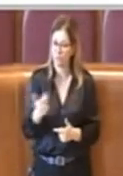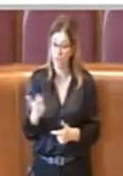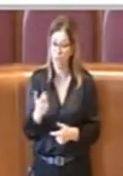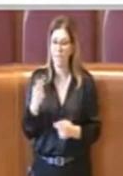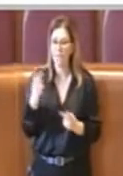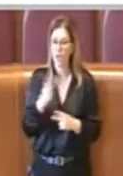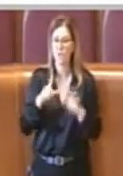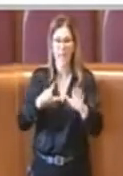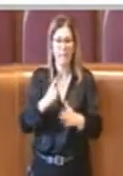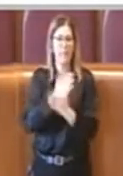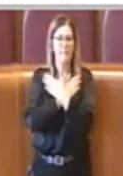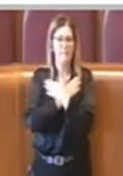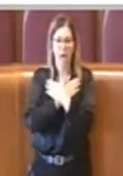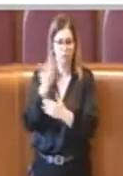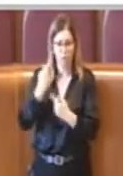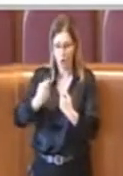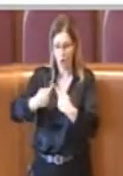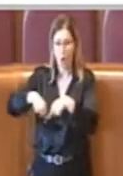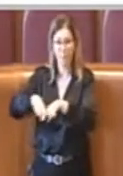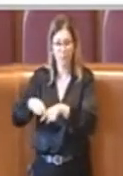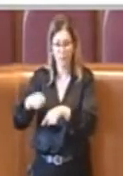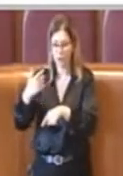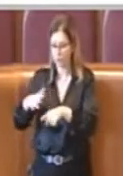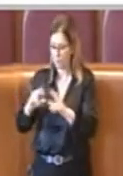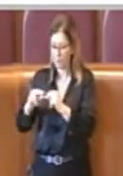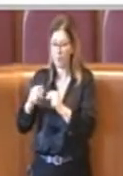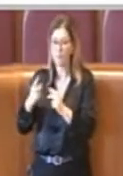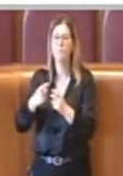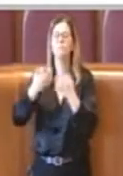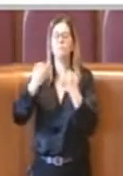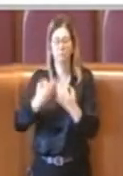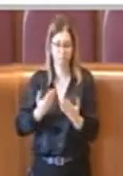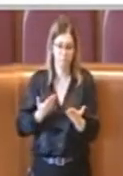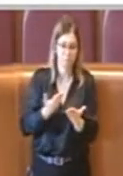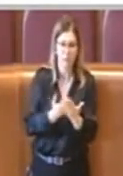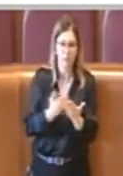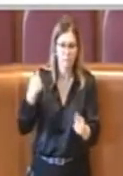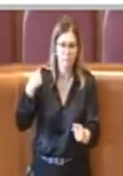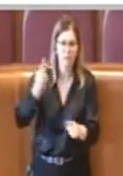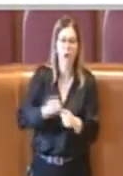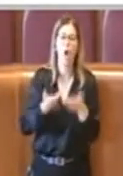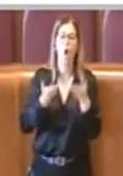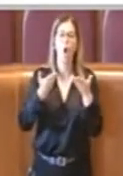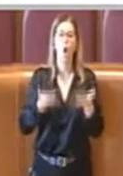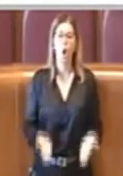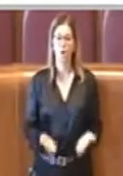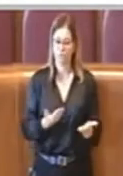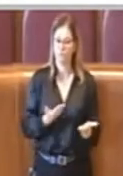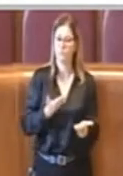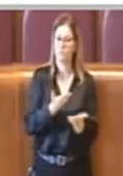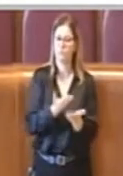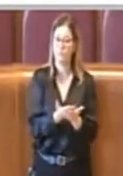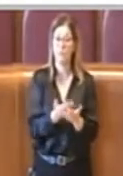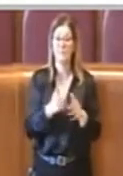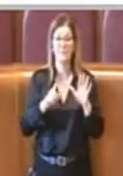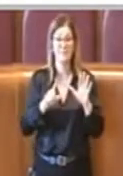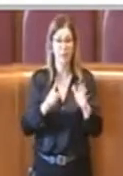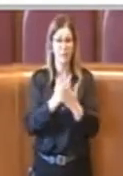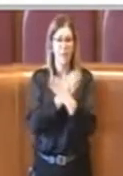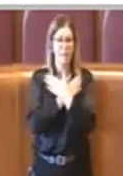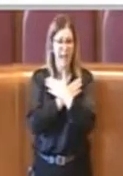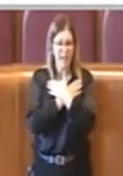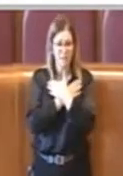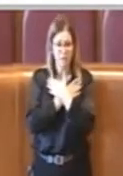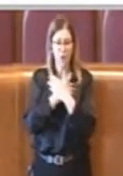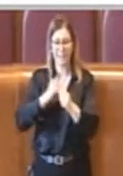Commissione che ha poi deciso di presentare la mozione, siamo arrivati ad oggi. Il 7 maggio la dirigenza e le